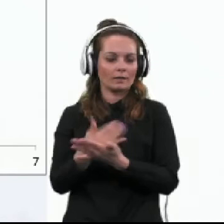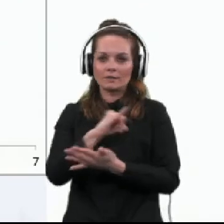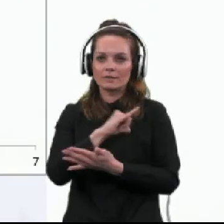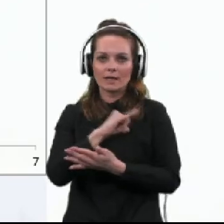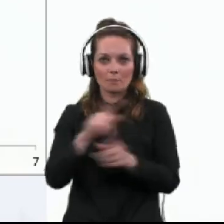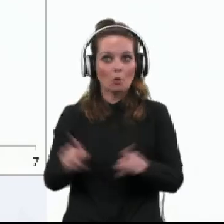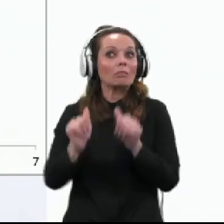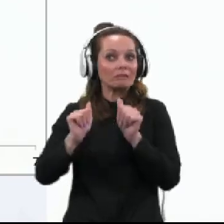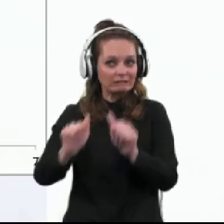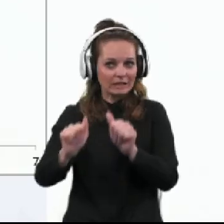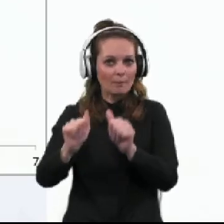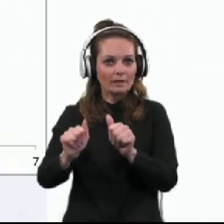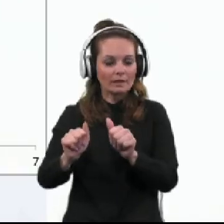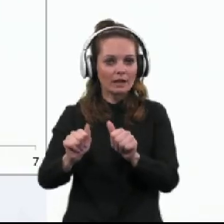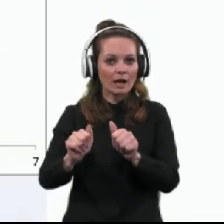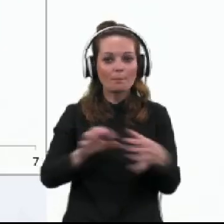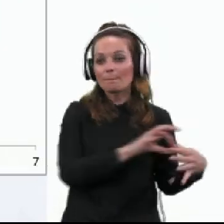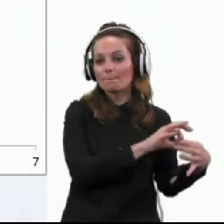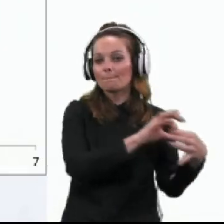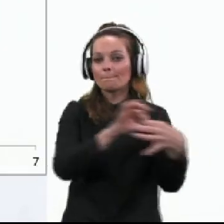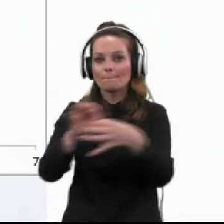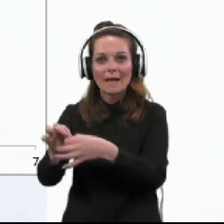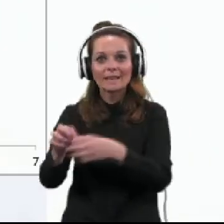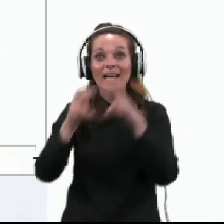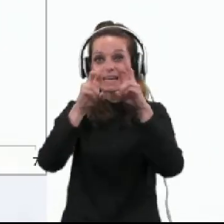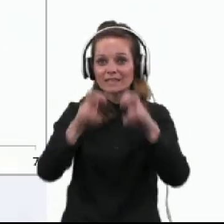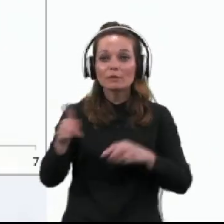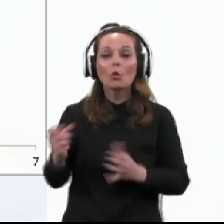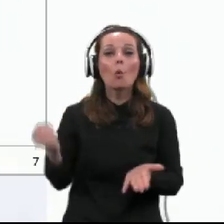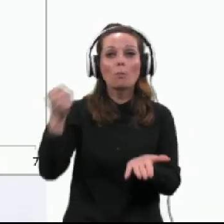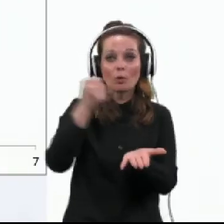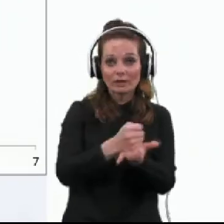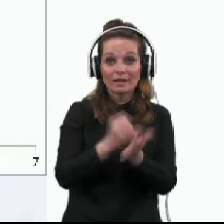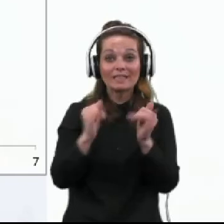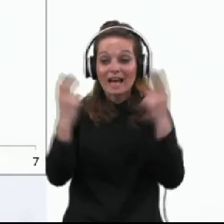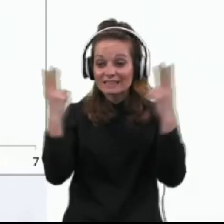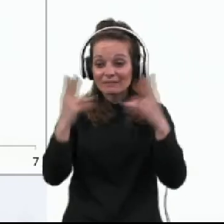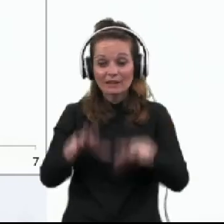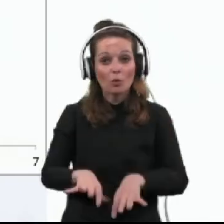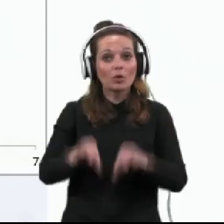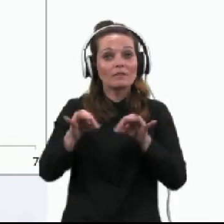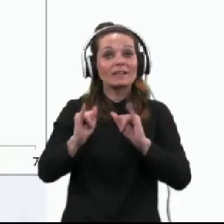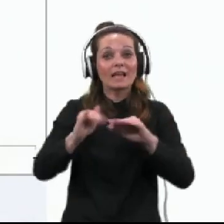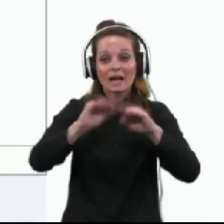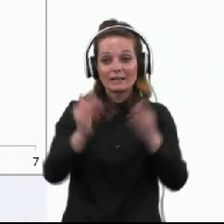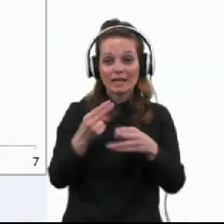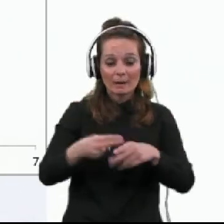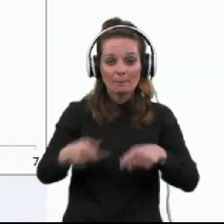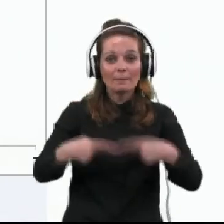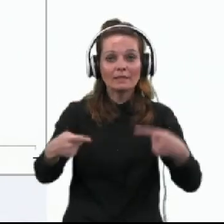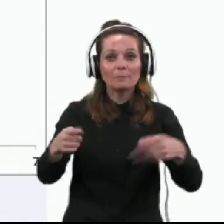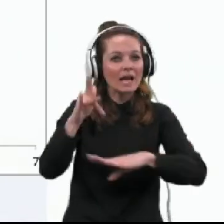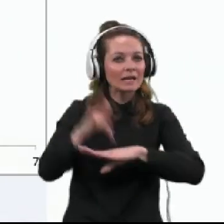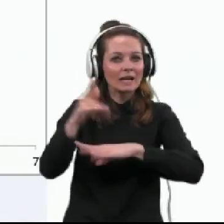dokaj stabilen, tekom vse raziskave in to potrjuje seveda ugotovitve, da je pandemija nalezljive